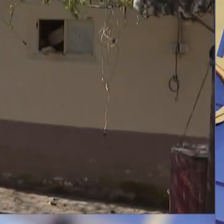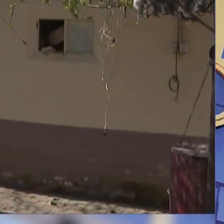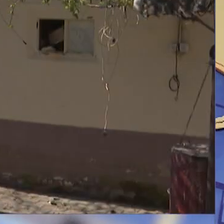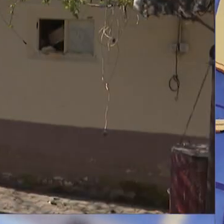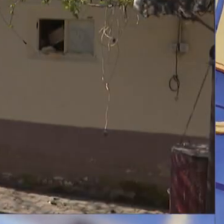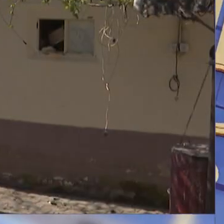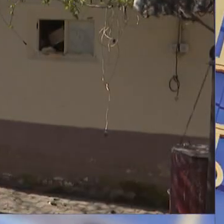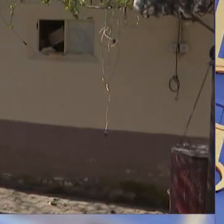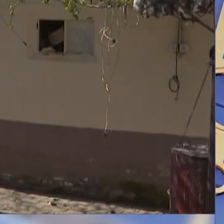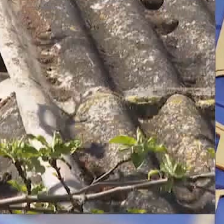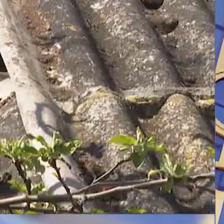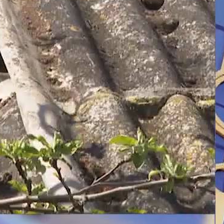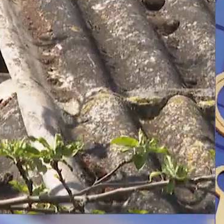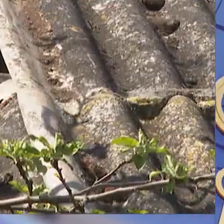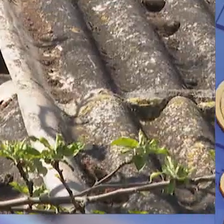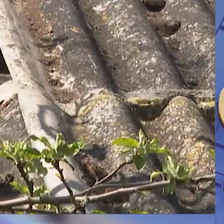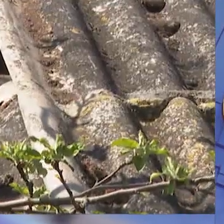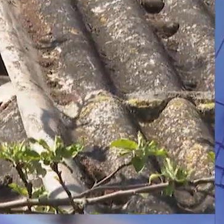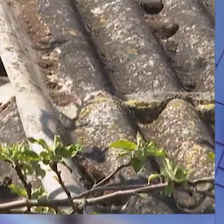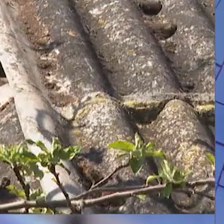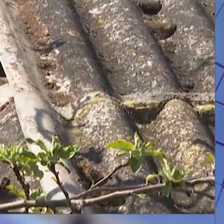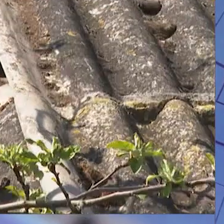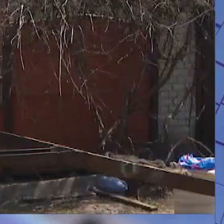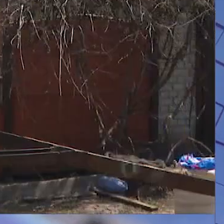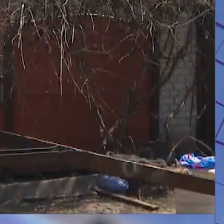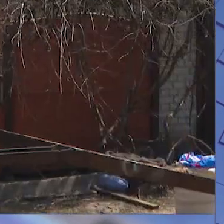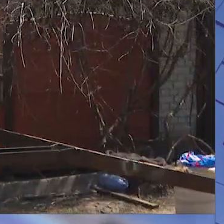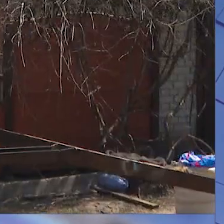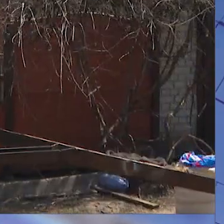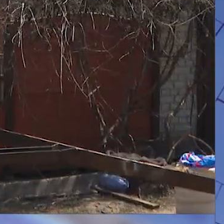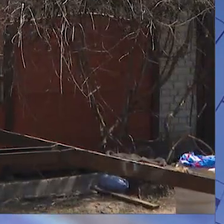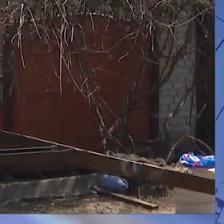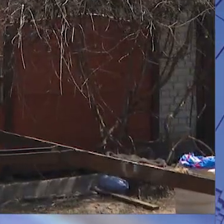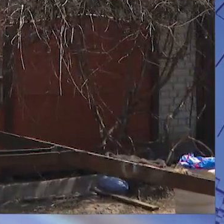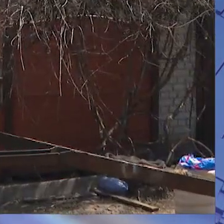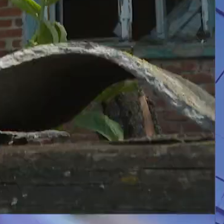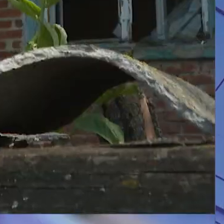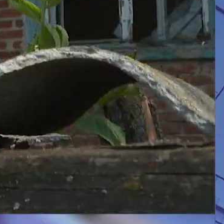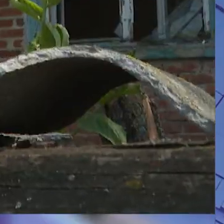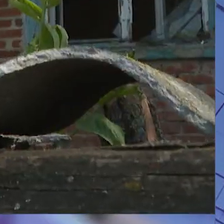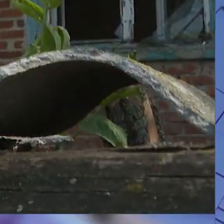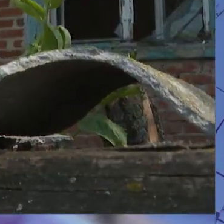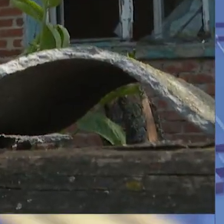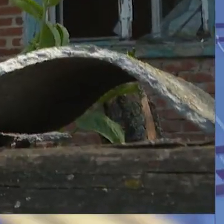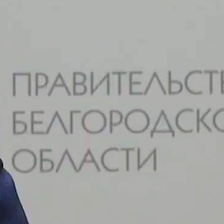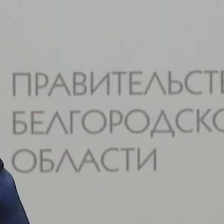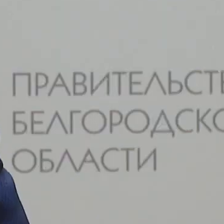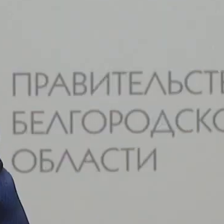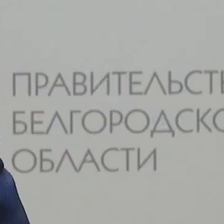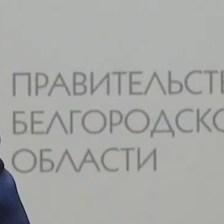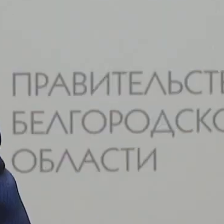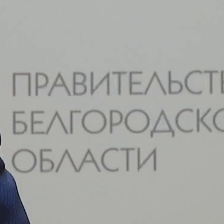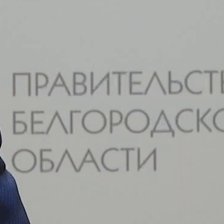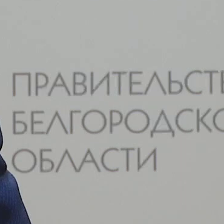жилого помещения, земельного участка. Поэтому какие-либо уже претензии к области по восстановлению или ремонту, они не